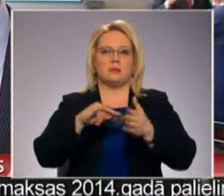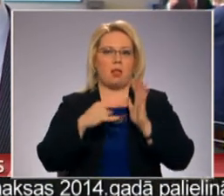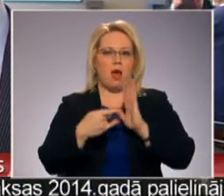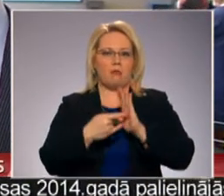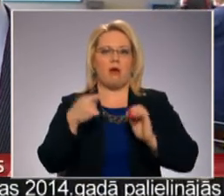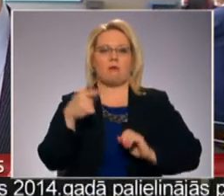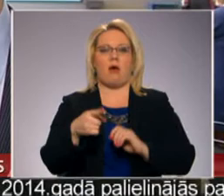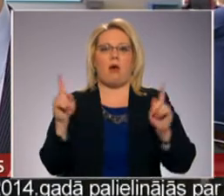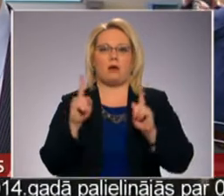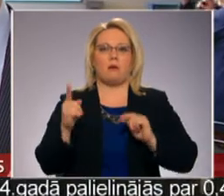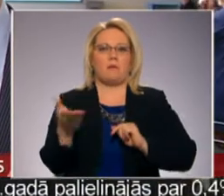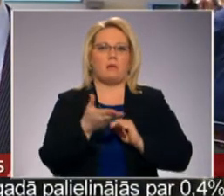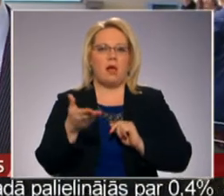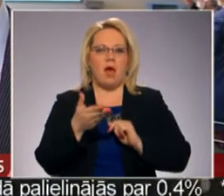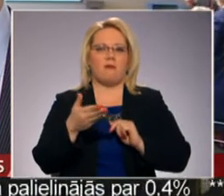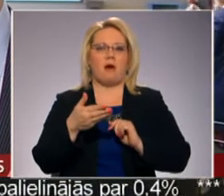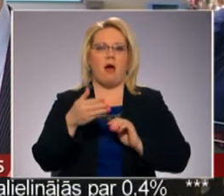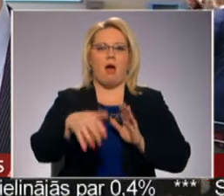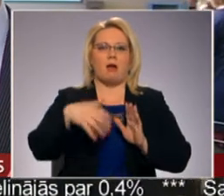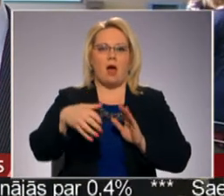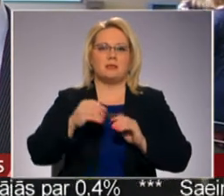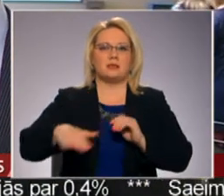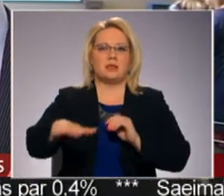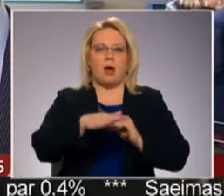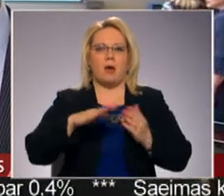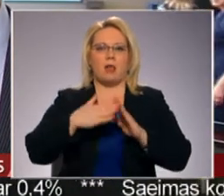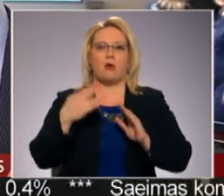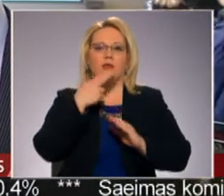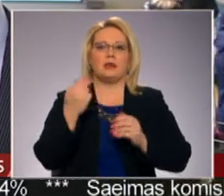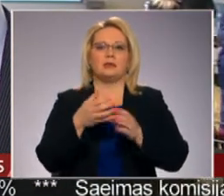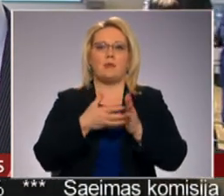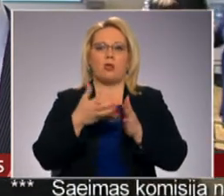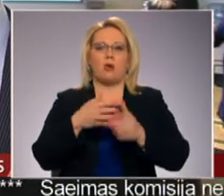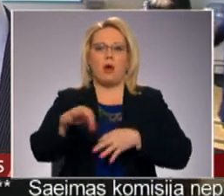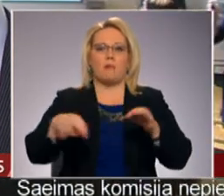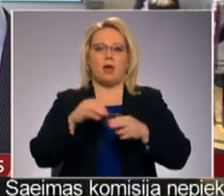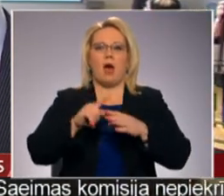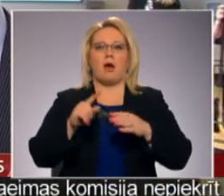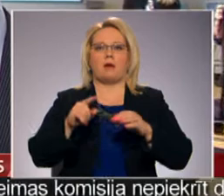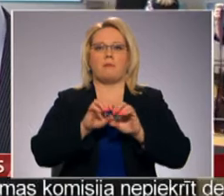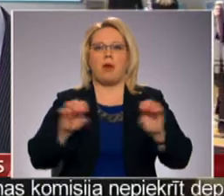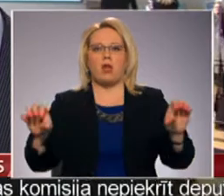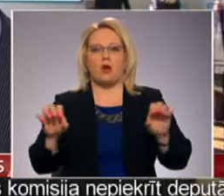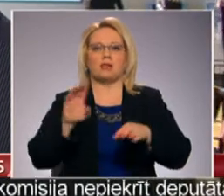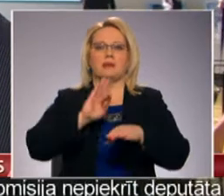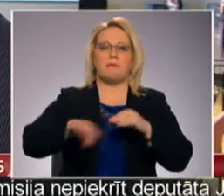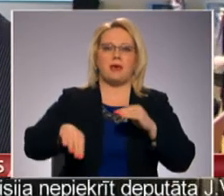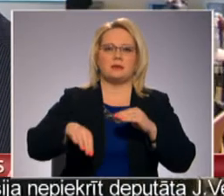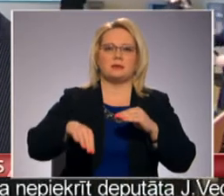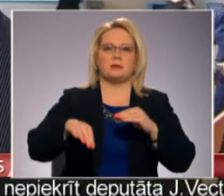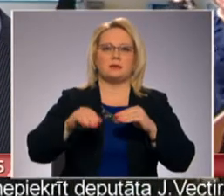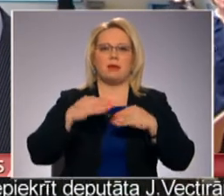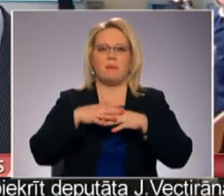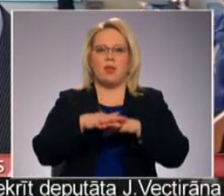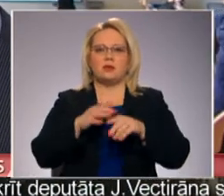ka tā ir ļāva āram zeme, tad lauksaimniecību izmantojam latību ar meliorāciju, bez meliorācijas un ka viņi drīkst atgriezt